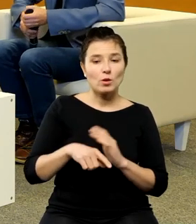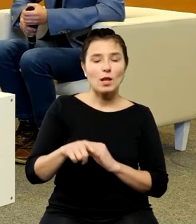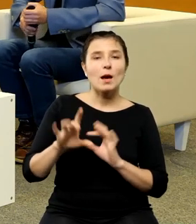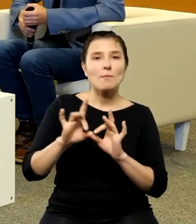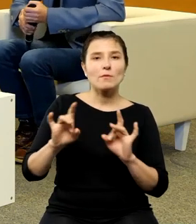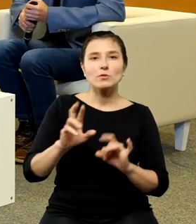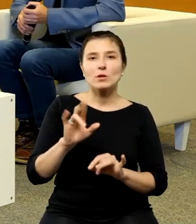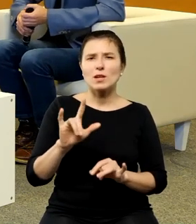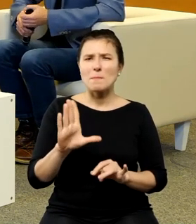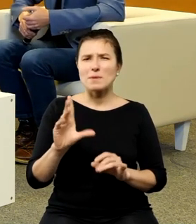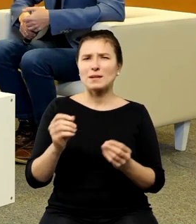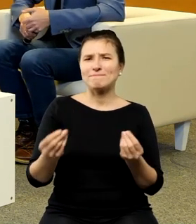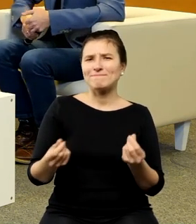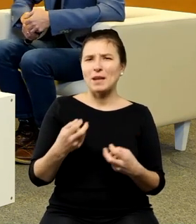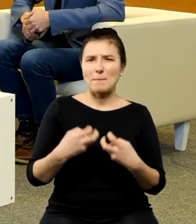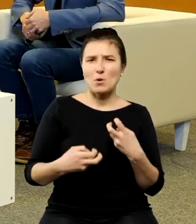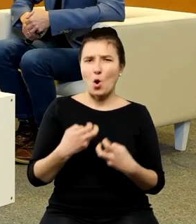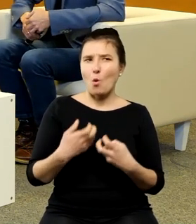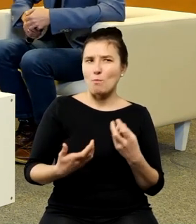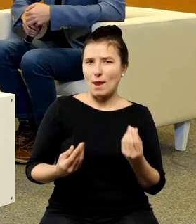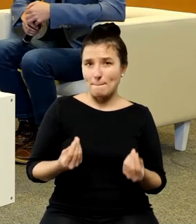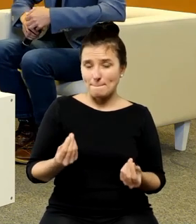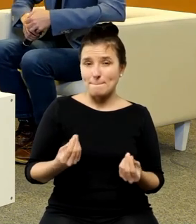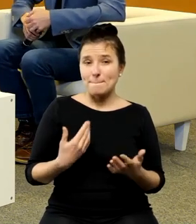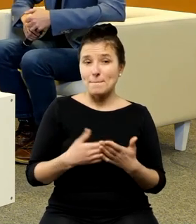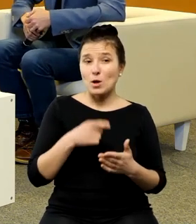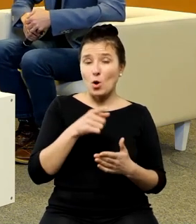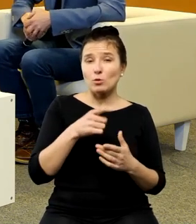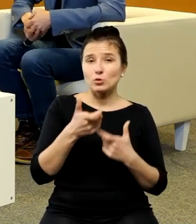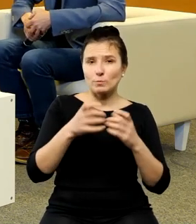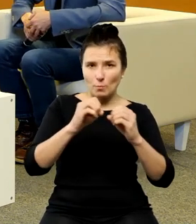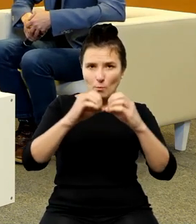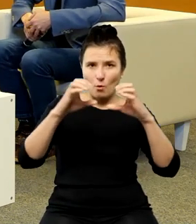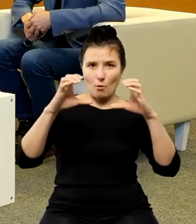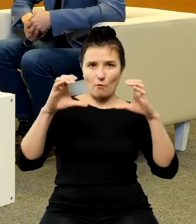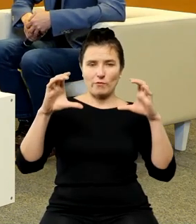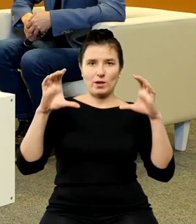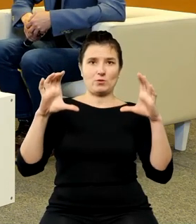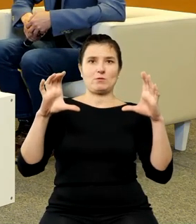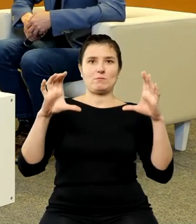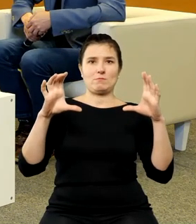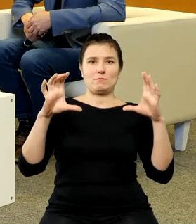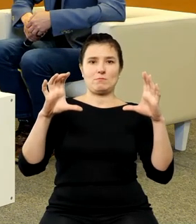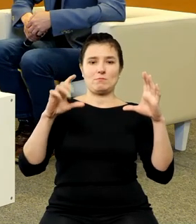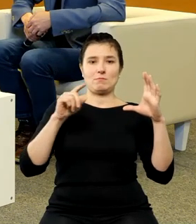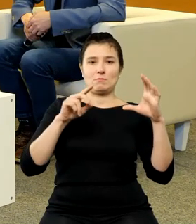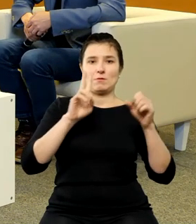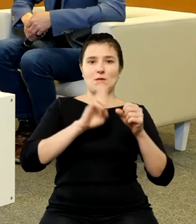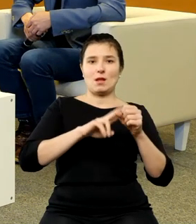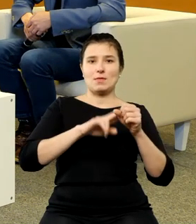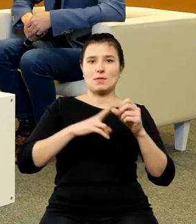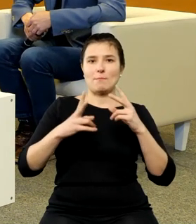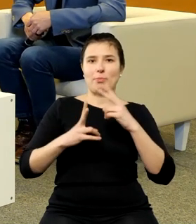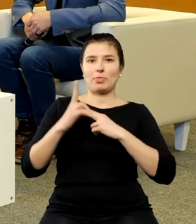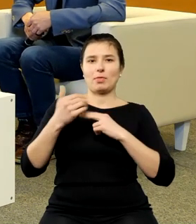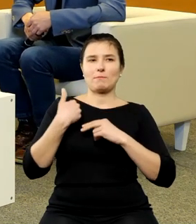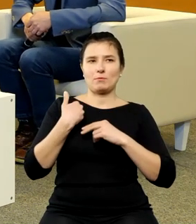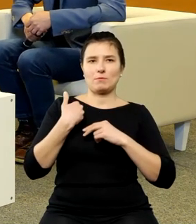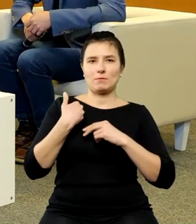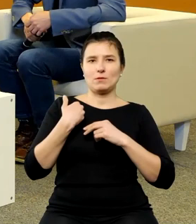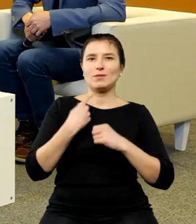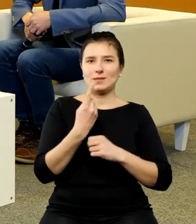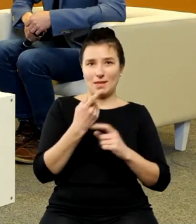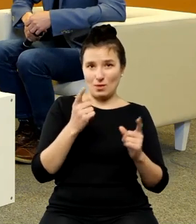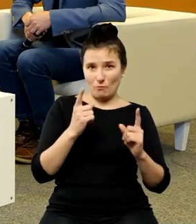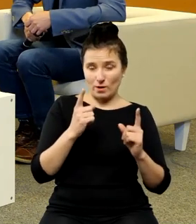Rybki problem w związku z tym on zrobił powiększenie i została ta data odcięta to jest jedna